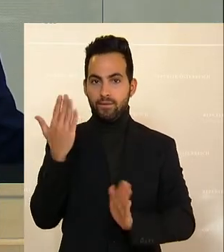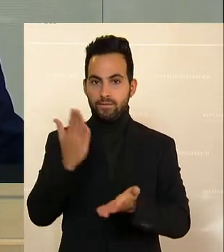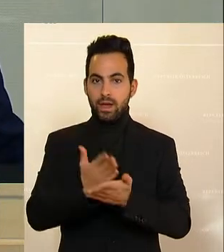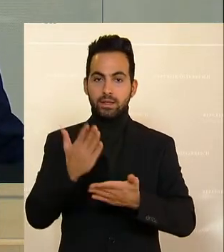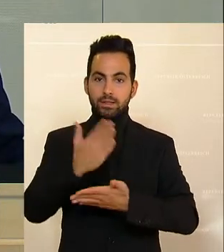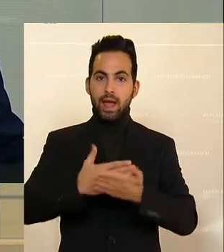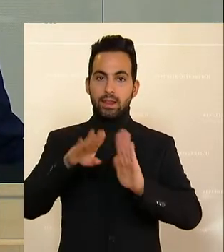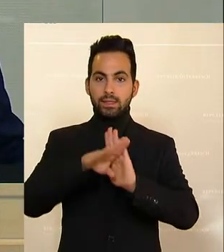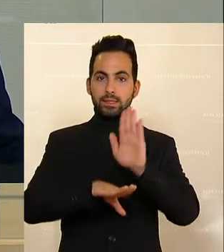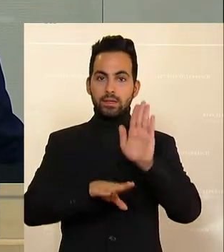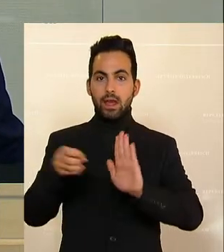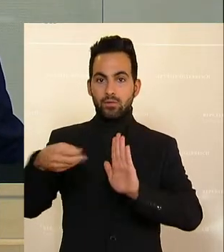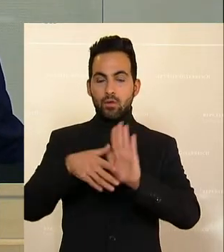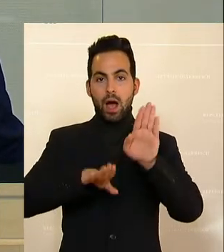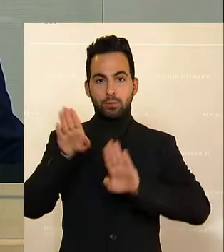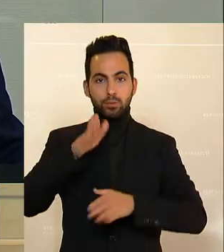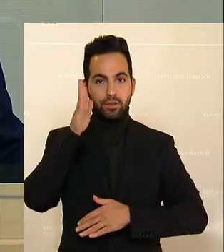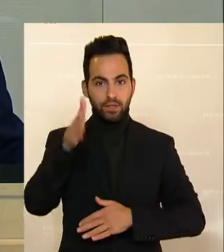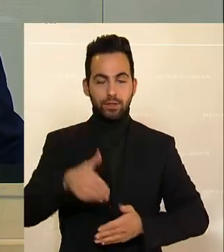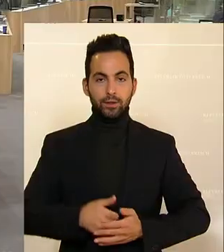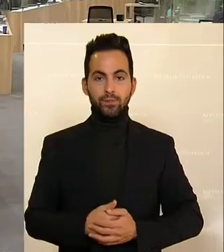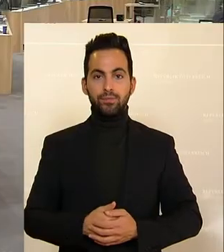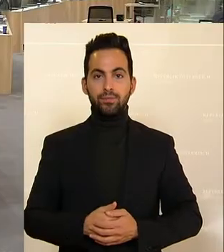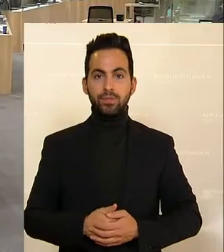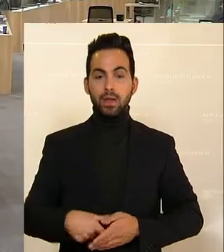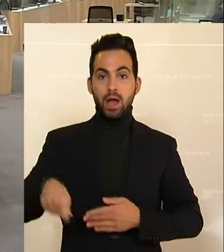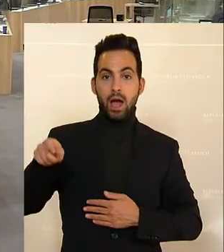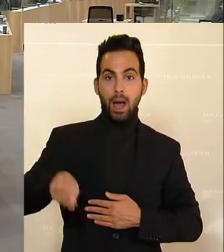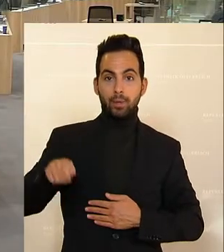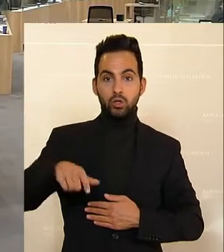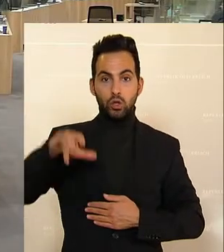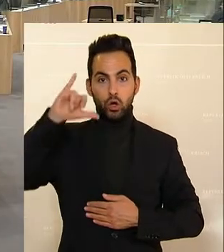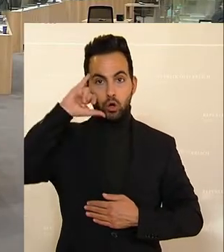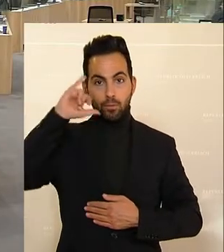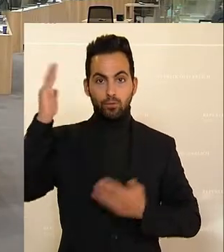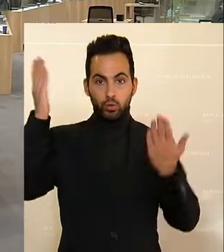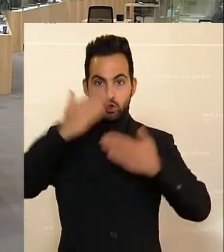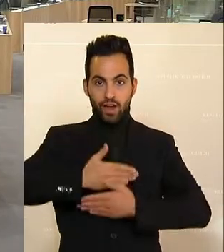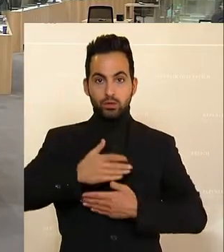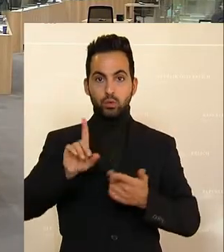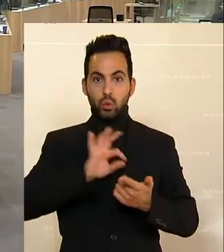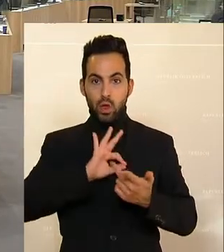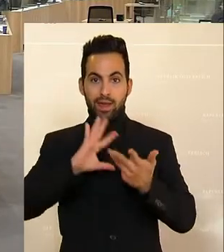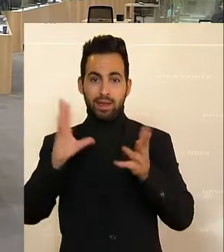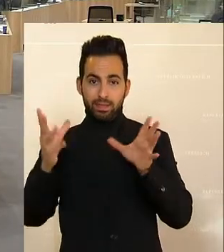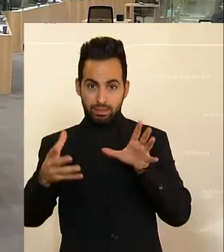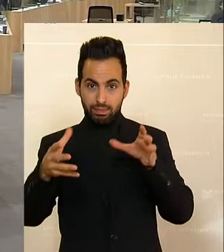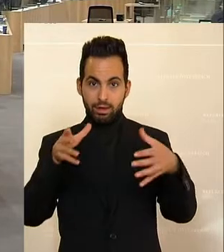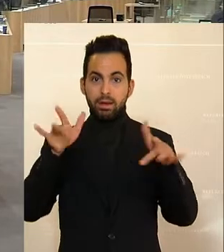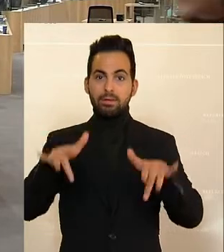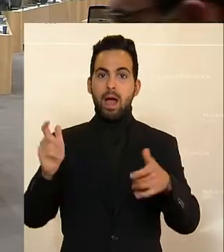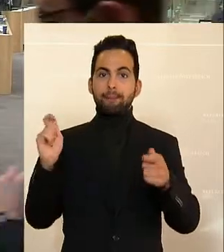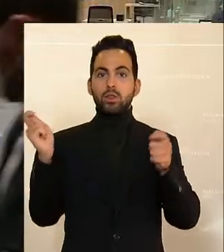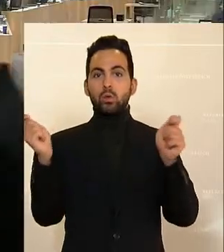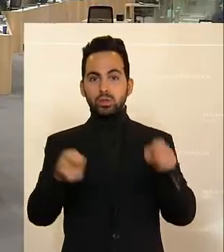Teile des Gesetzentwurfs Nach den diversen Abstimmungen kommen wir dann zu Themen aus dem Justizausschuss. geht es unter anderem um